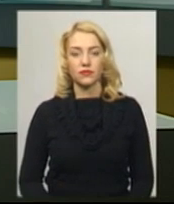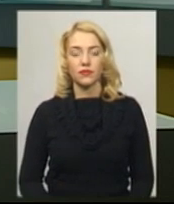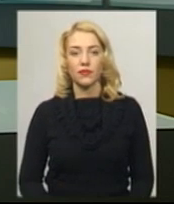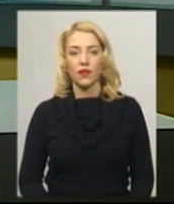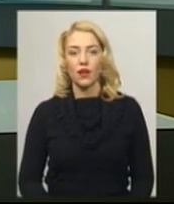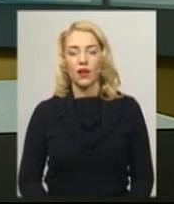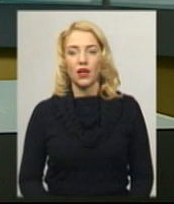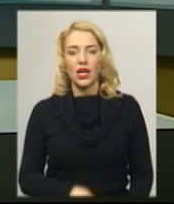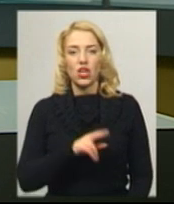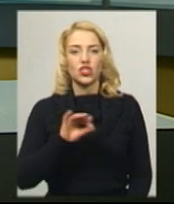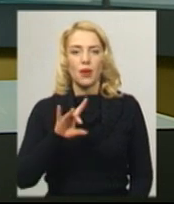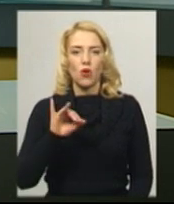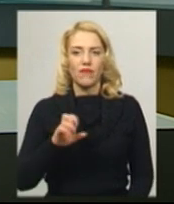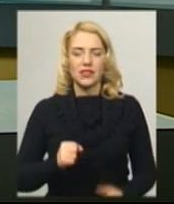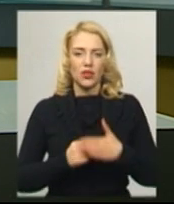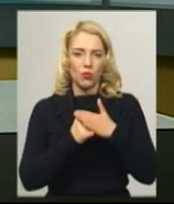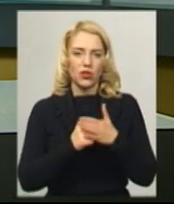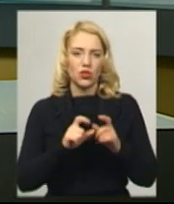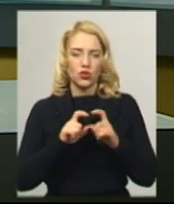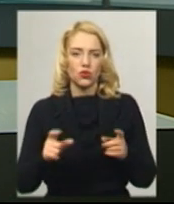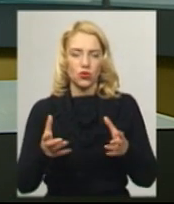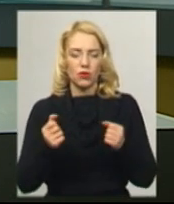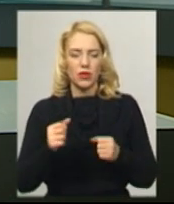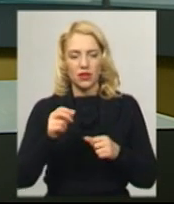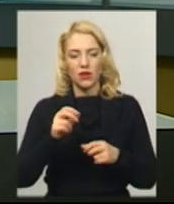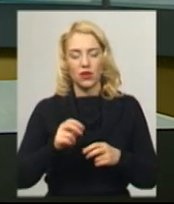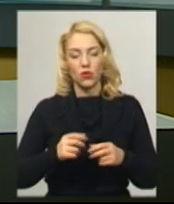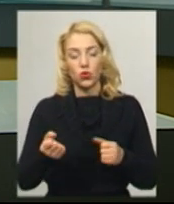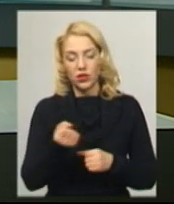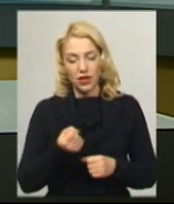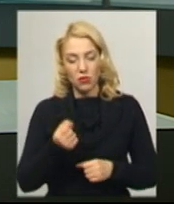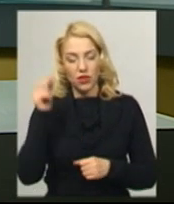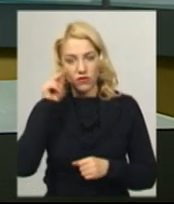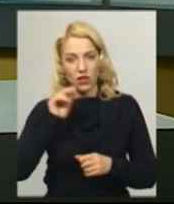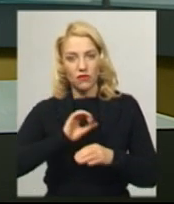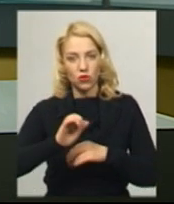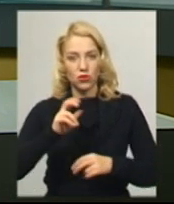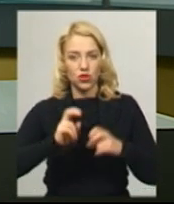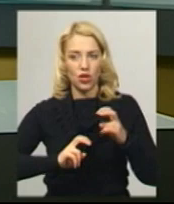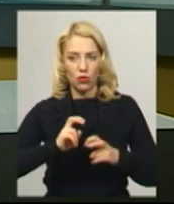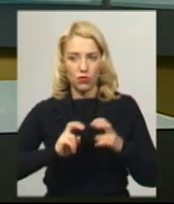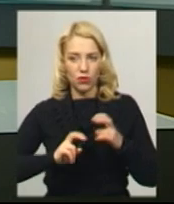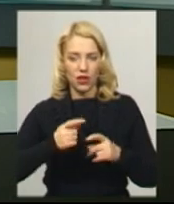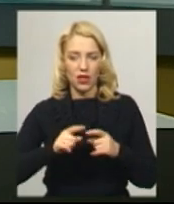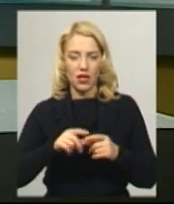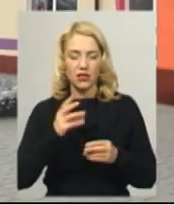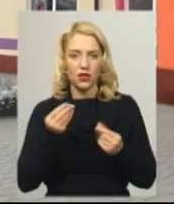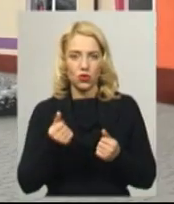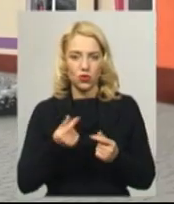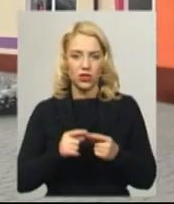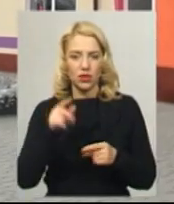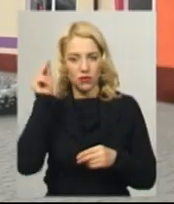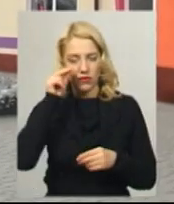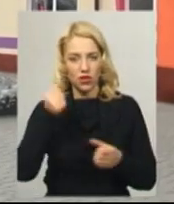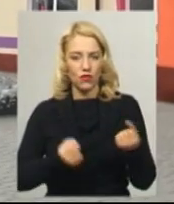У Чемеровецькій опорній школі утримують навчально-виробничий комбінат за гроші громади. У комбінаті старшокласників вчаться на водіїв